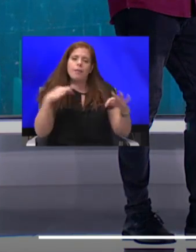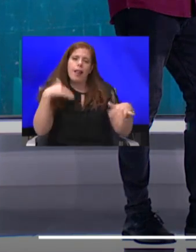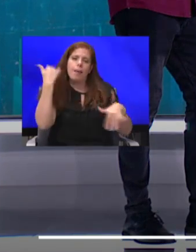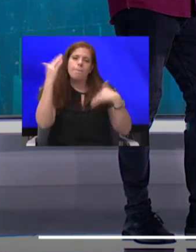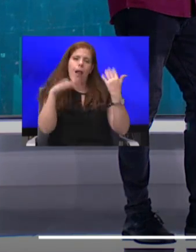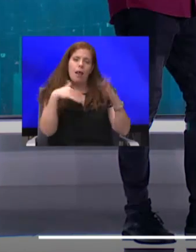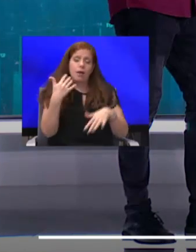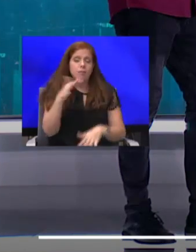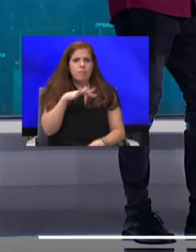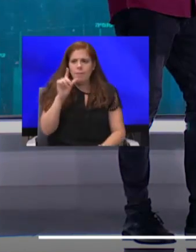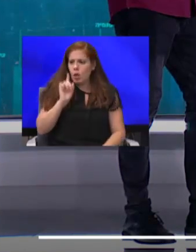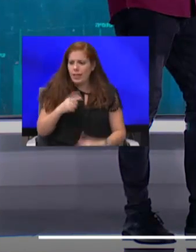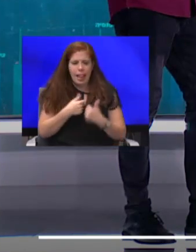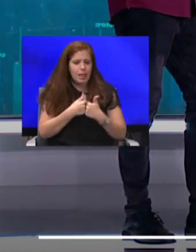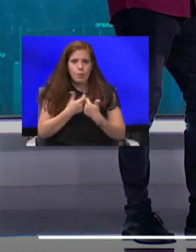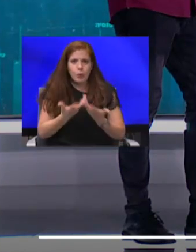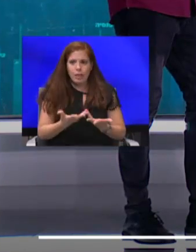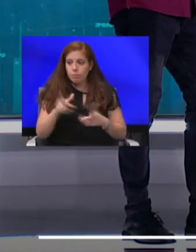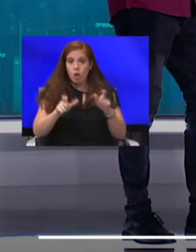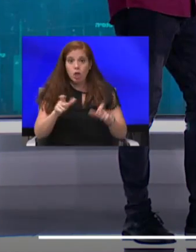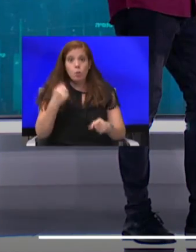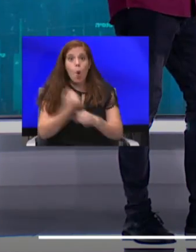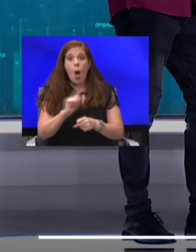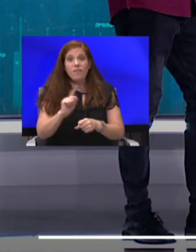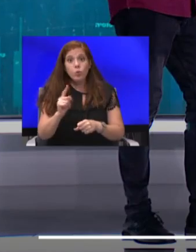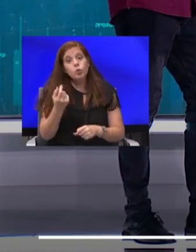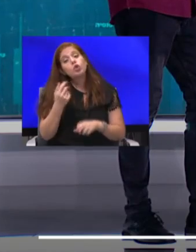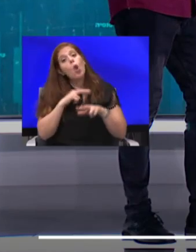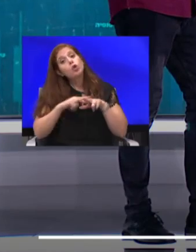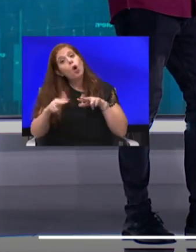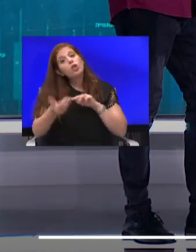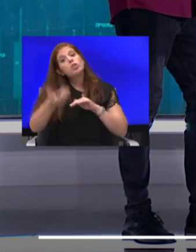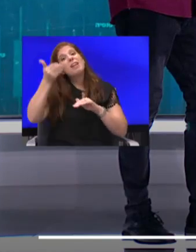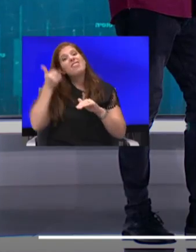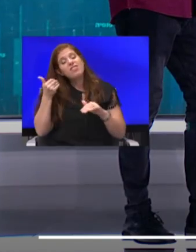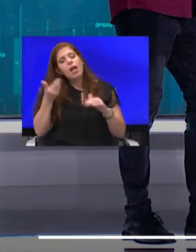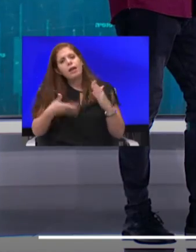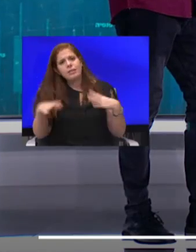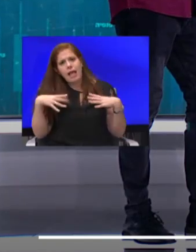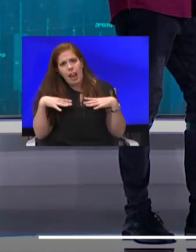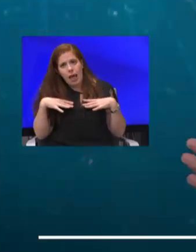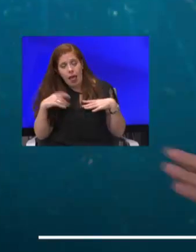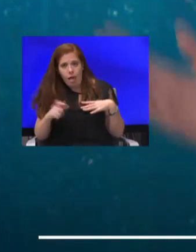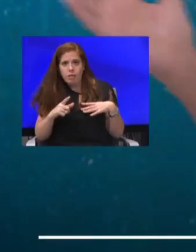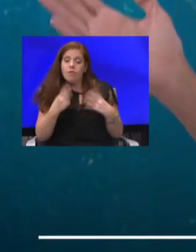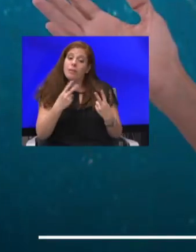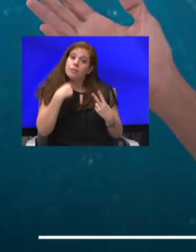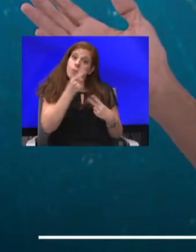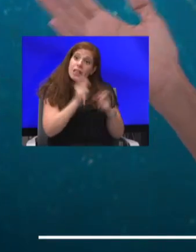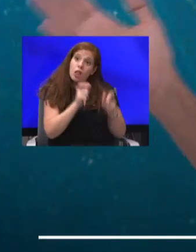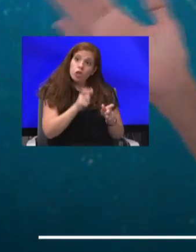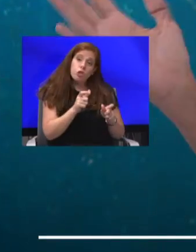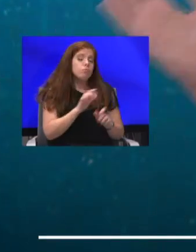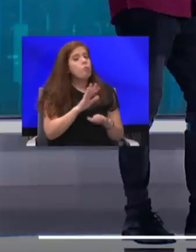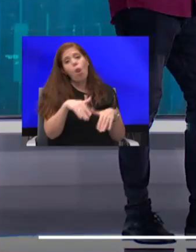להתמודד עם זה, שאנשים לא עבדו שלושה חודשים לפני היציאה לחלת, ובעצם היא אומרת לאנשים שפונים, לא מגיע לכם. הנה מה